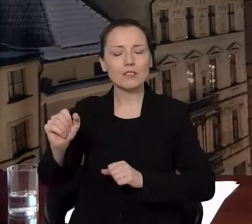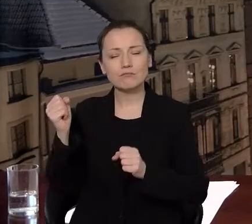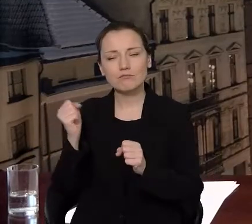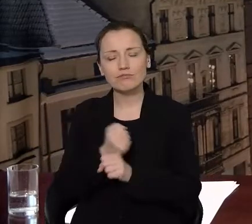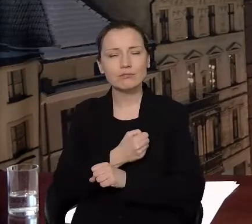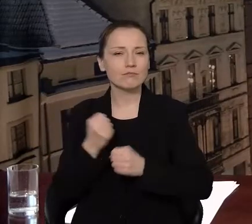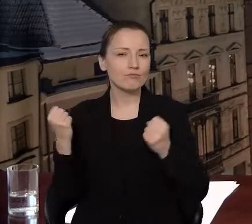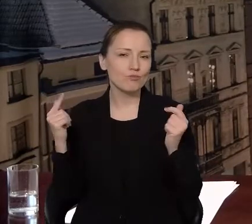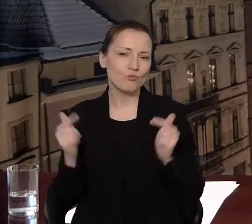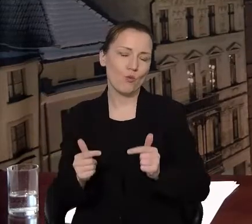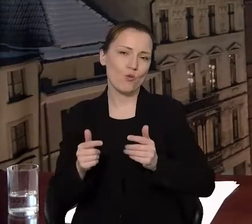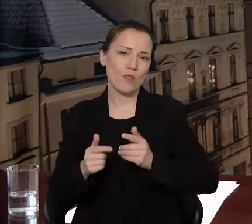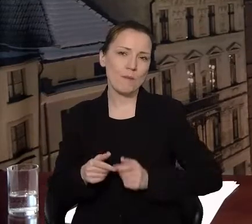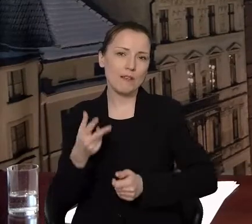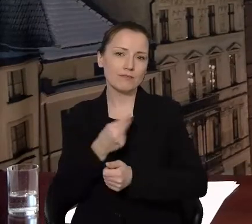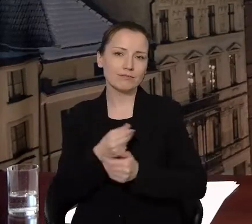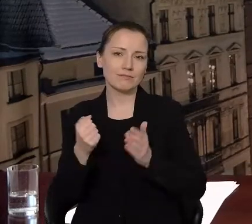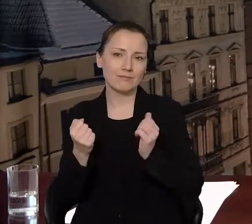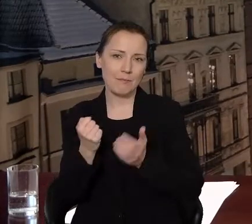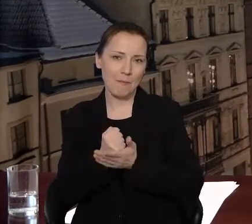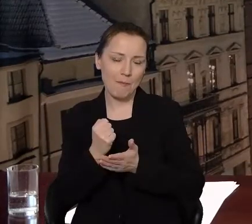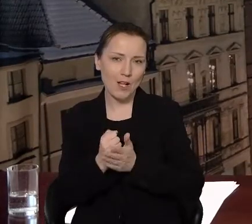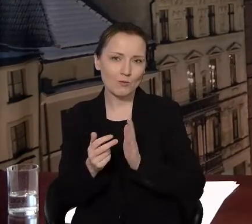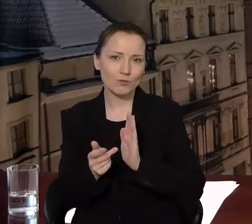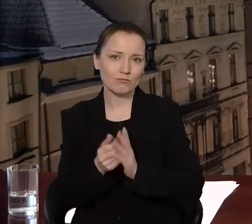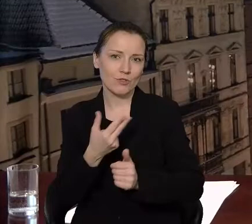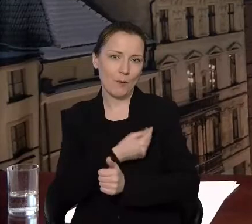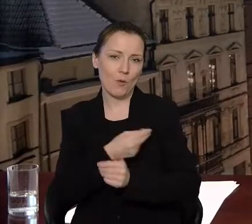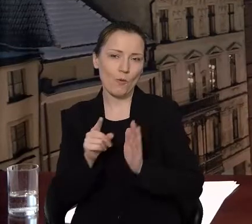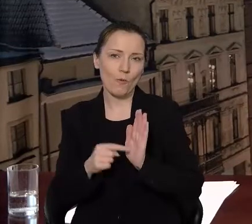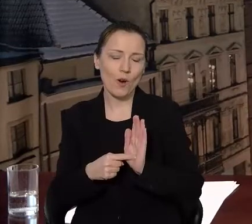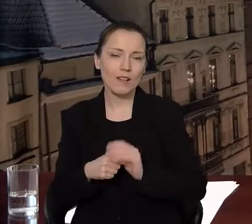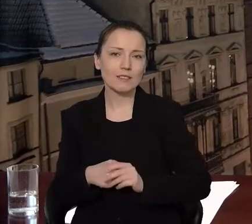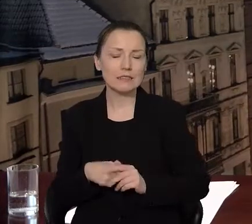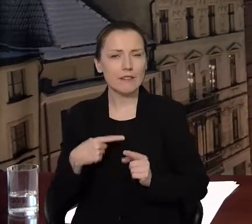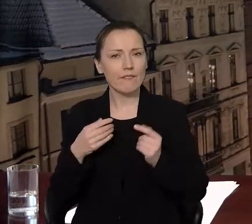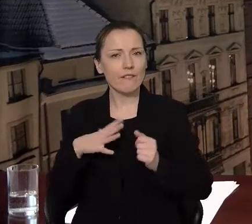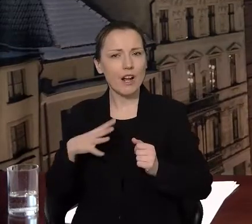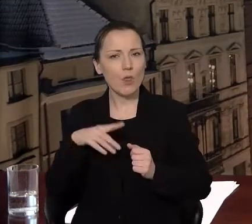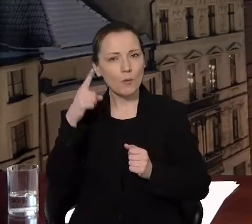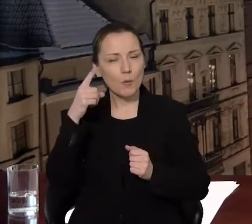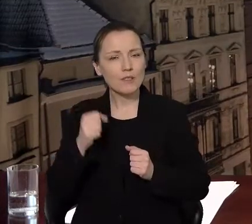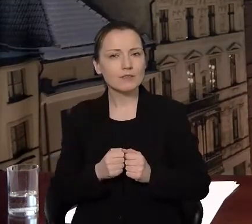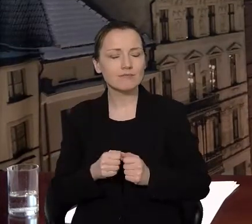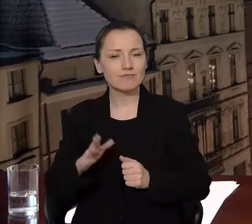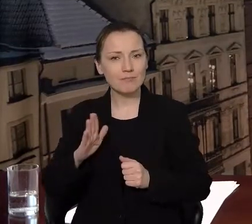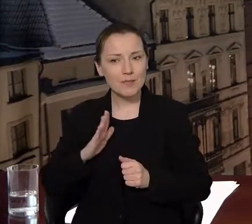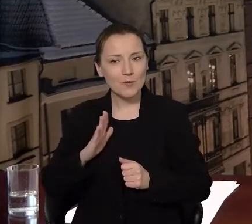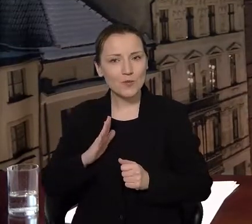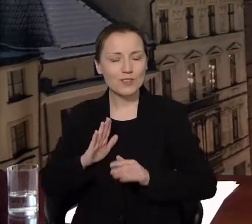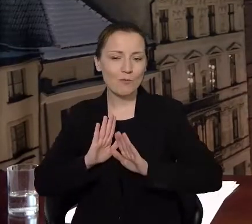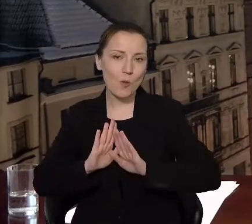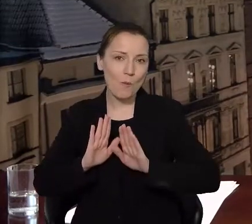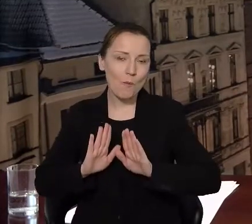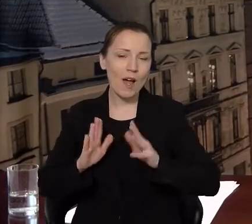bezwzględny wymóg i warto też pewnie o tym pomyśleć. Bezpieczeństwo, dbałość o